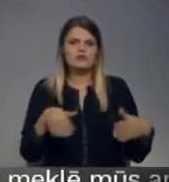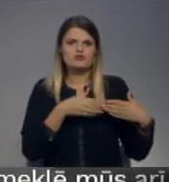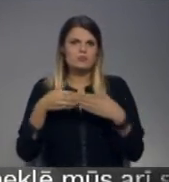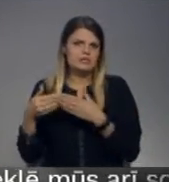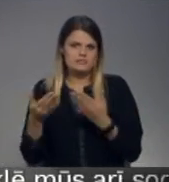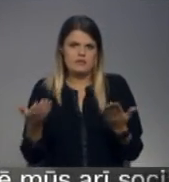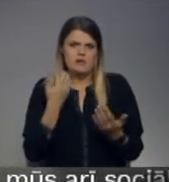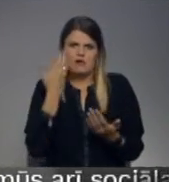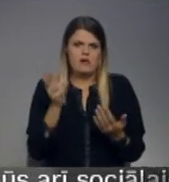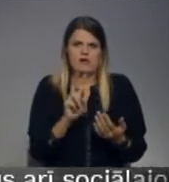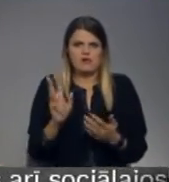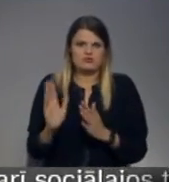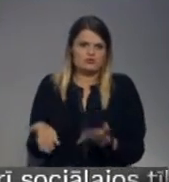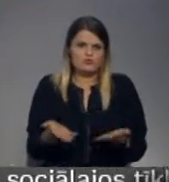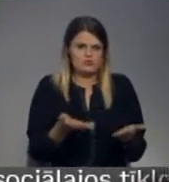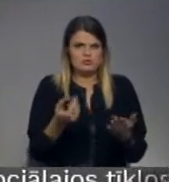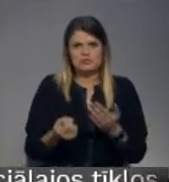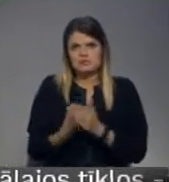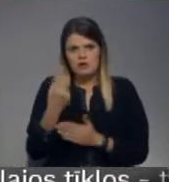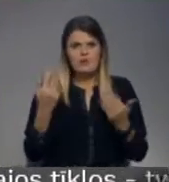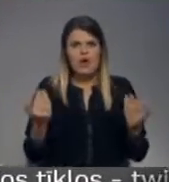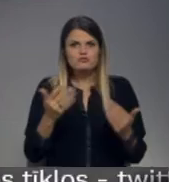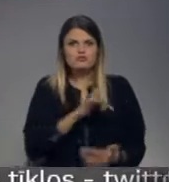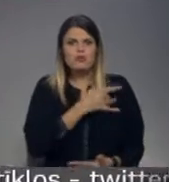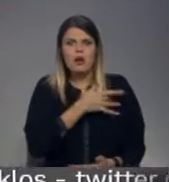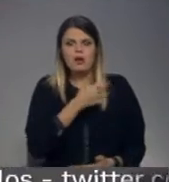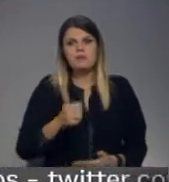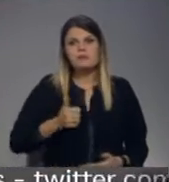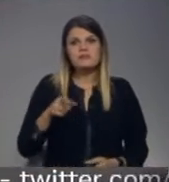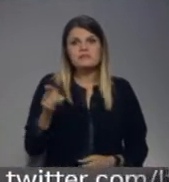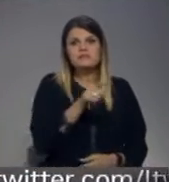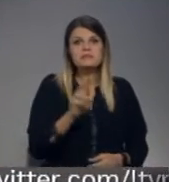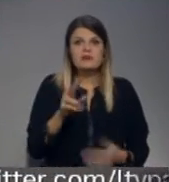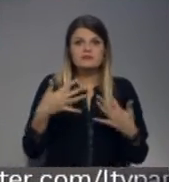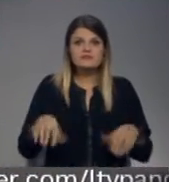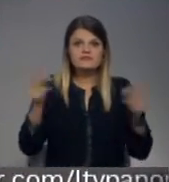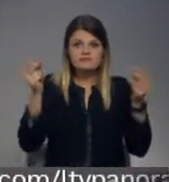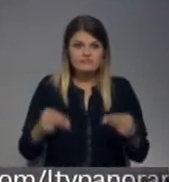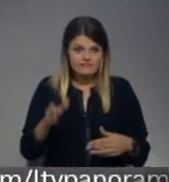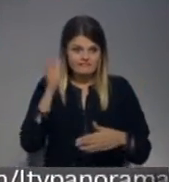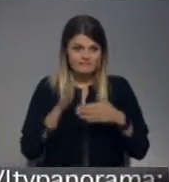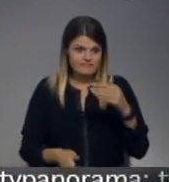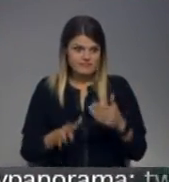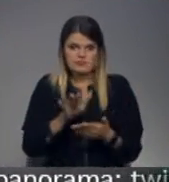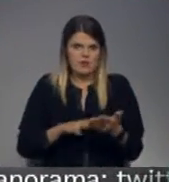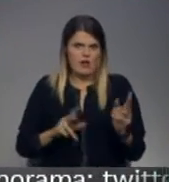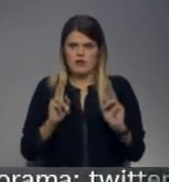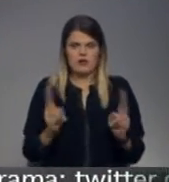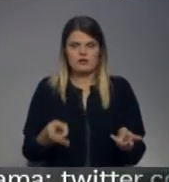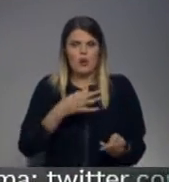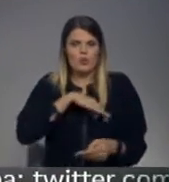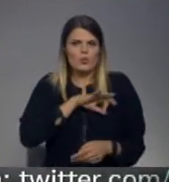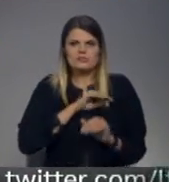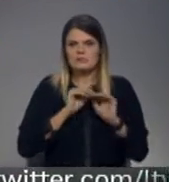ārkārtas situācija un līdz ar to, ēsošajiem pakalpojums niedzējiem, ar kuriem noslēgtais līgums sen kā vairs nav spēkā, zūdījis